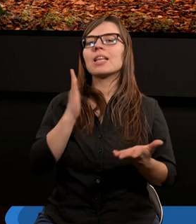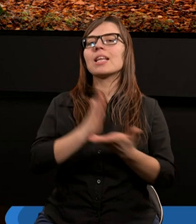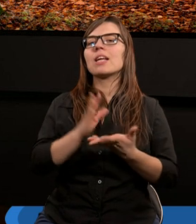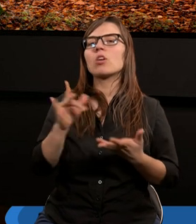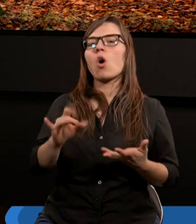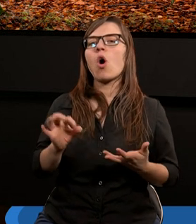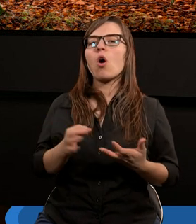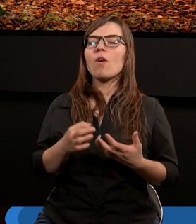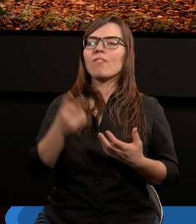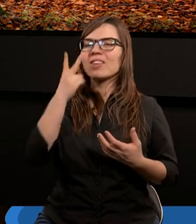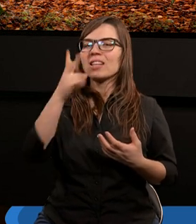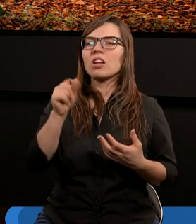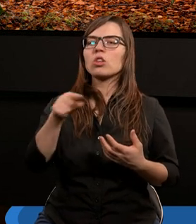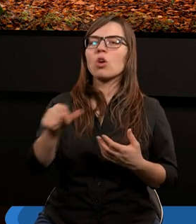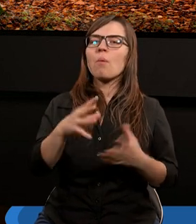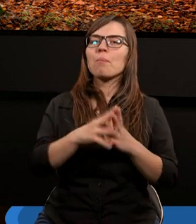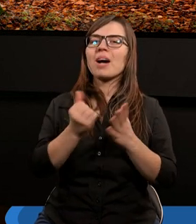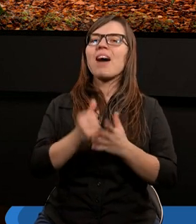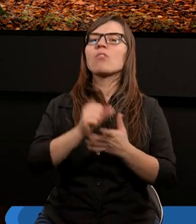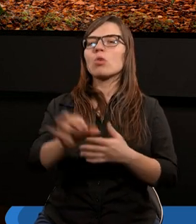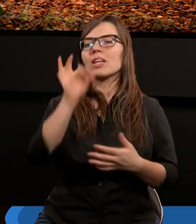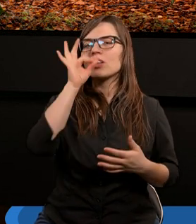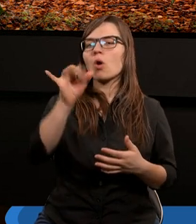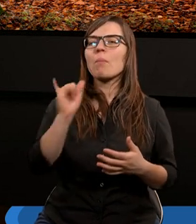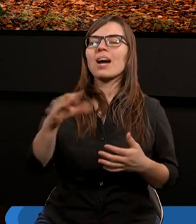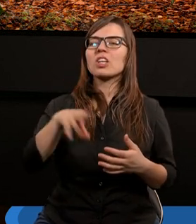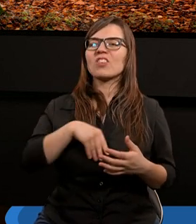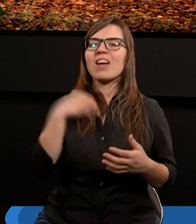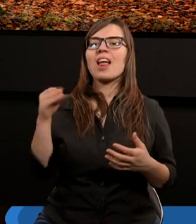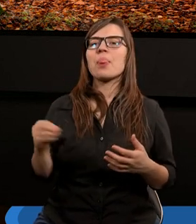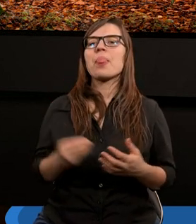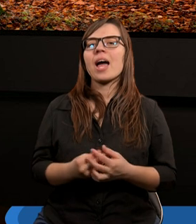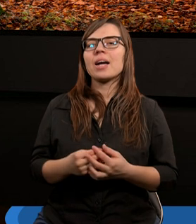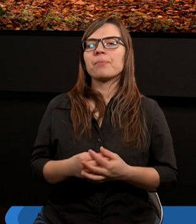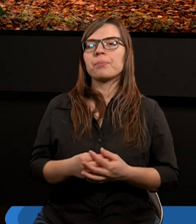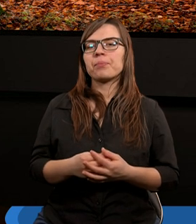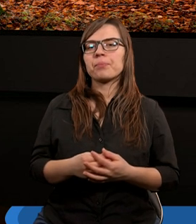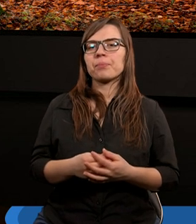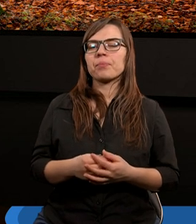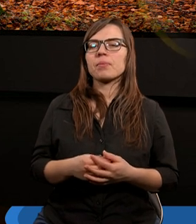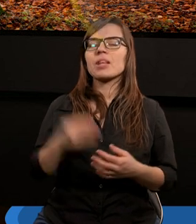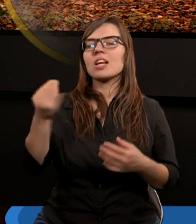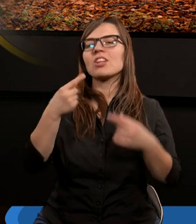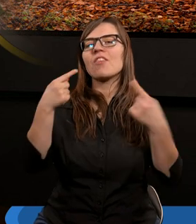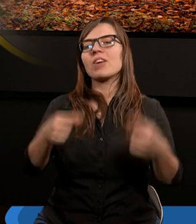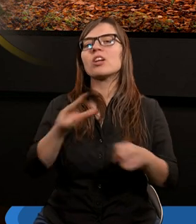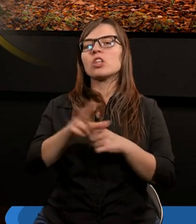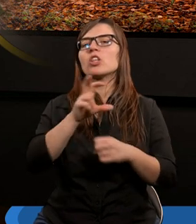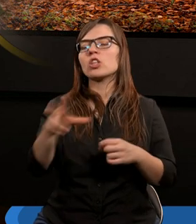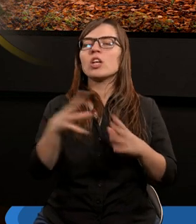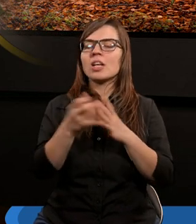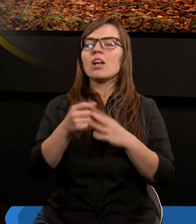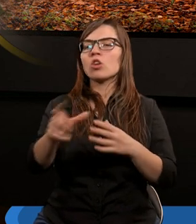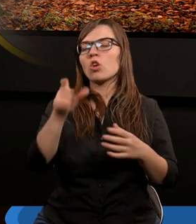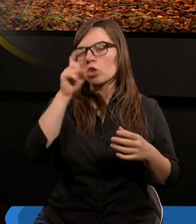Tylko widzę, że to prawo jest dobre, święte. No i jeszcze wiersz 13. Czy zatem